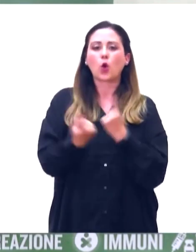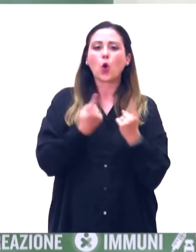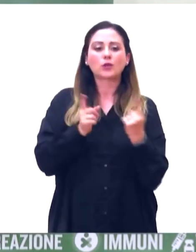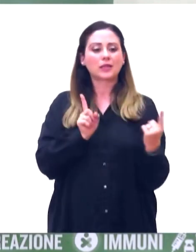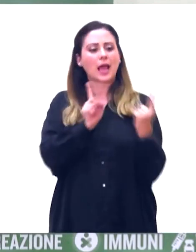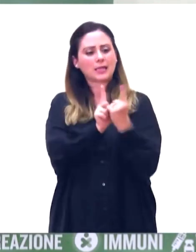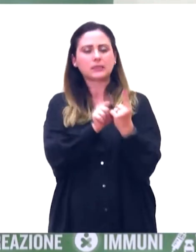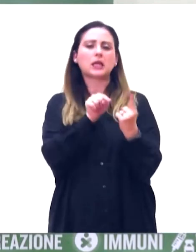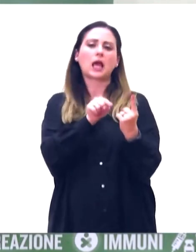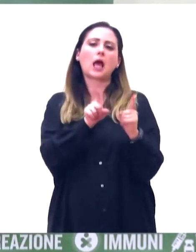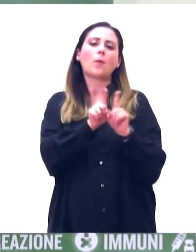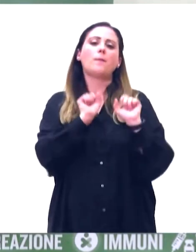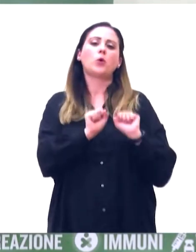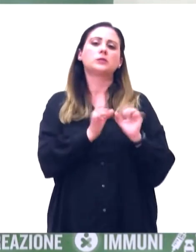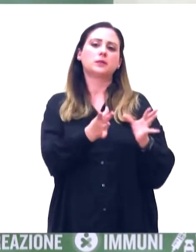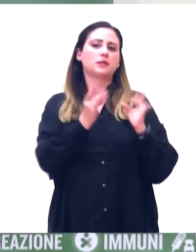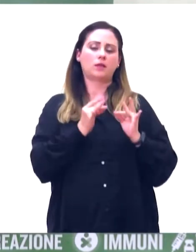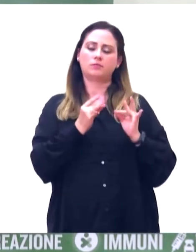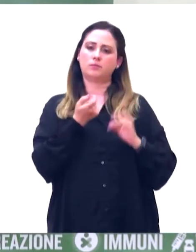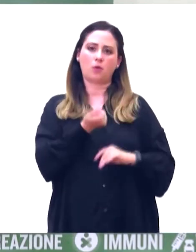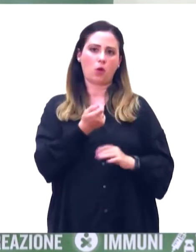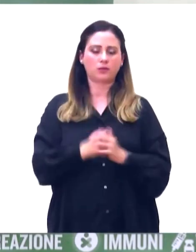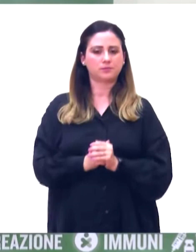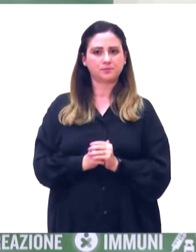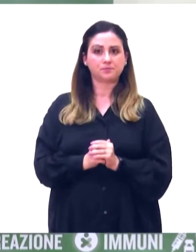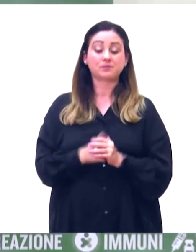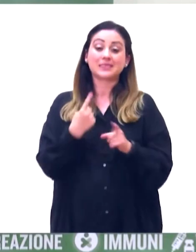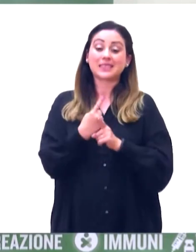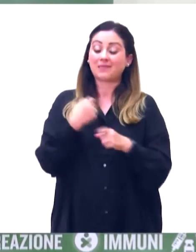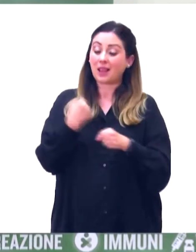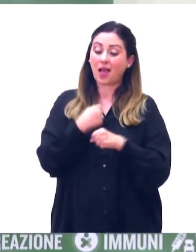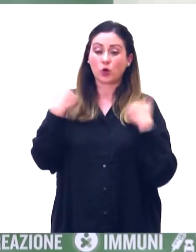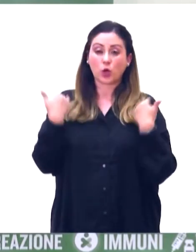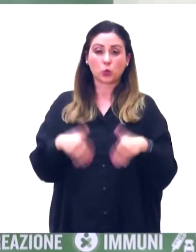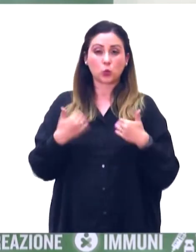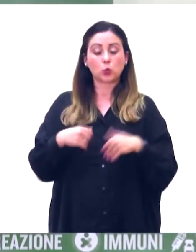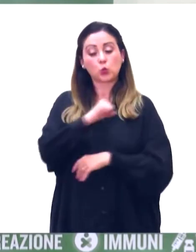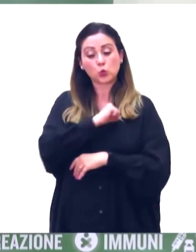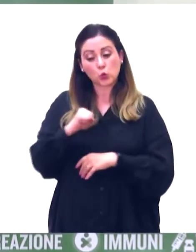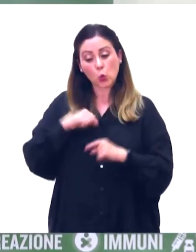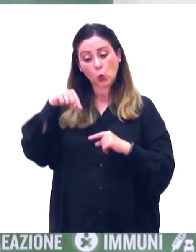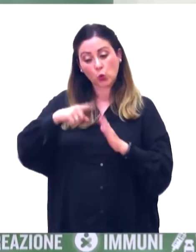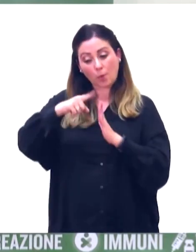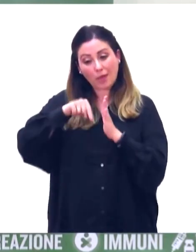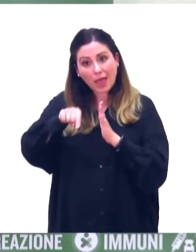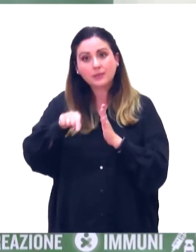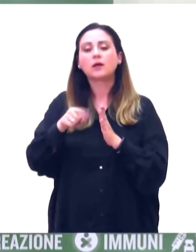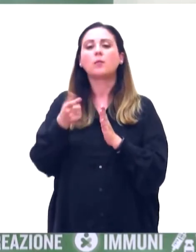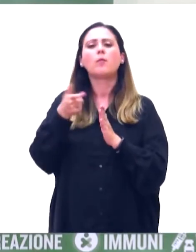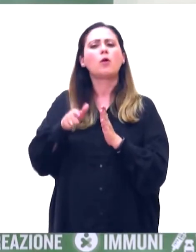incontrare le persone. Quindi credo che dobbiamo lavorare molto in questa fase, questo mese di giugno, proprio per raggiungere con luglio